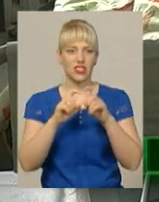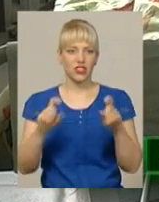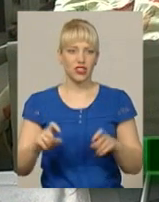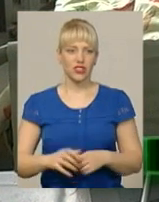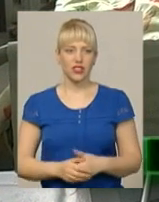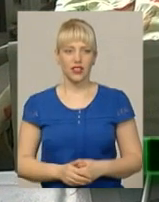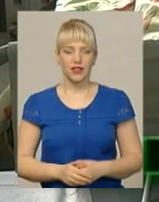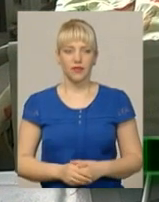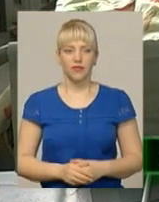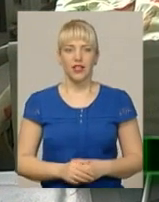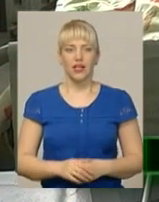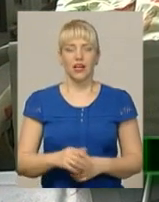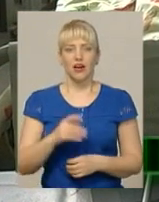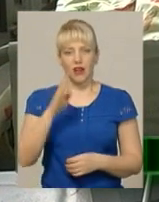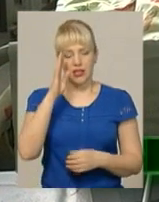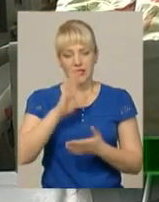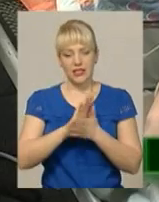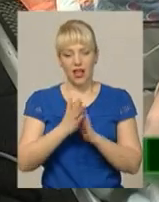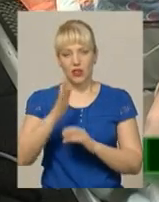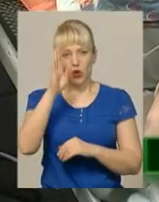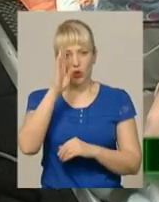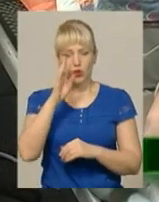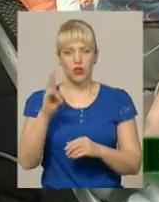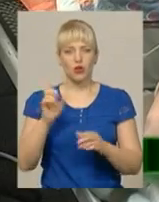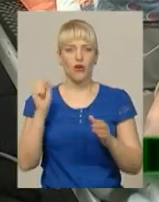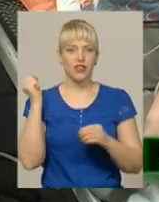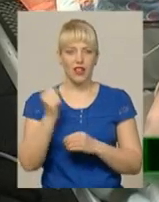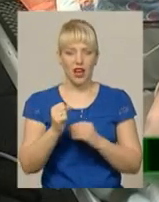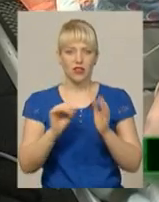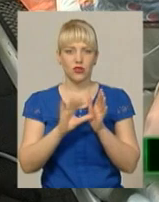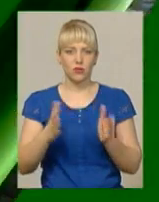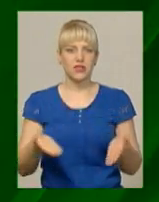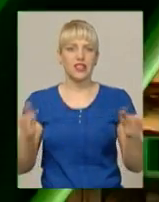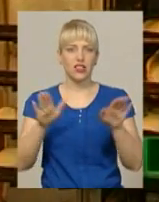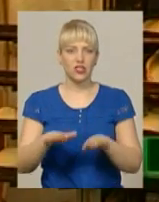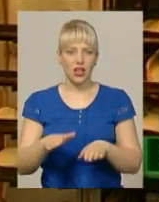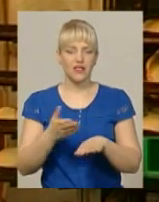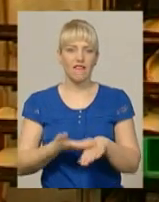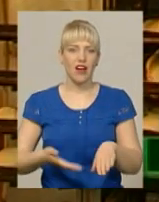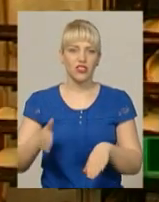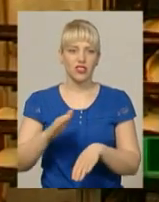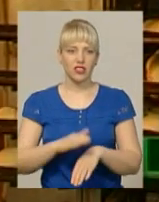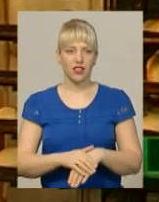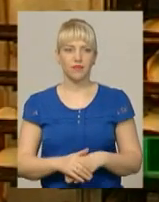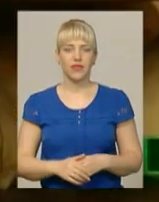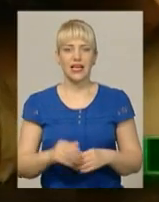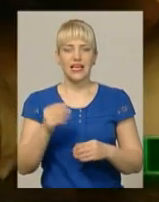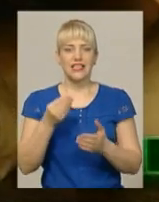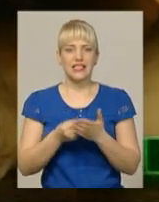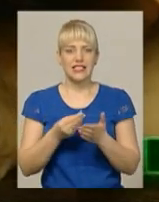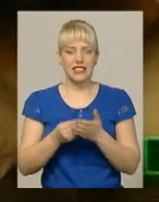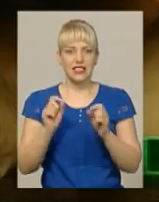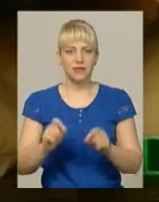Небезпечний селф і стан хлопчика, якого уразило струмом на даху вагона, залишається важким. Ціновий стрибок соціальних хліб на